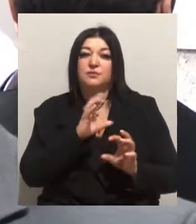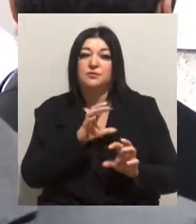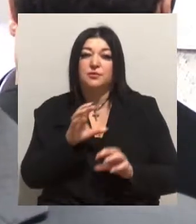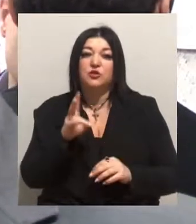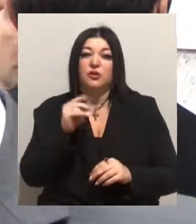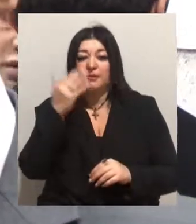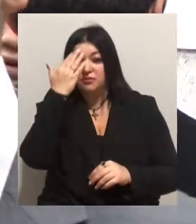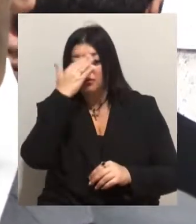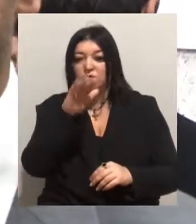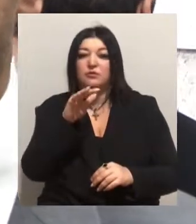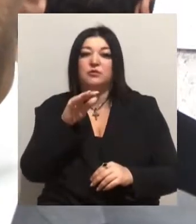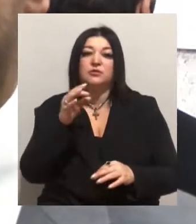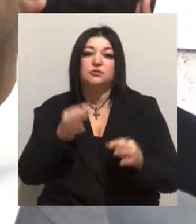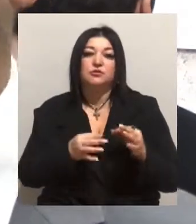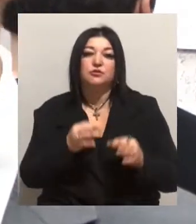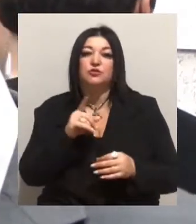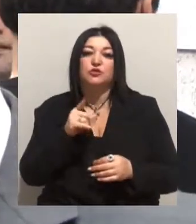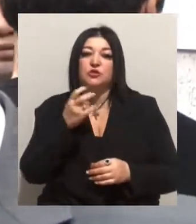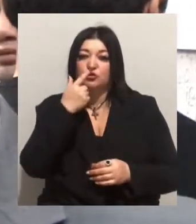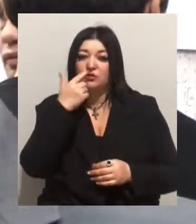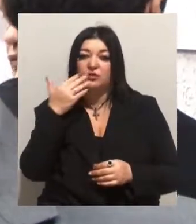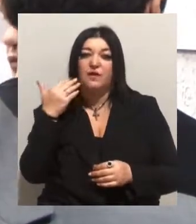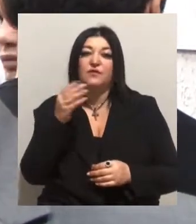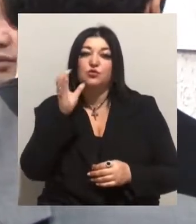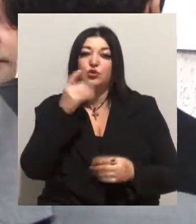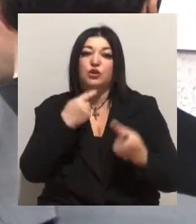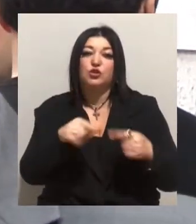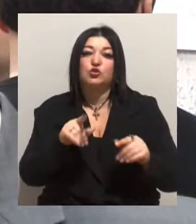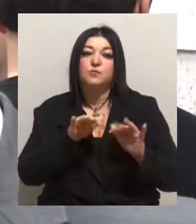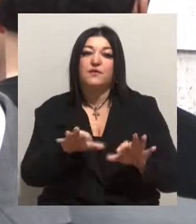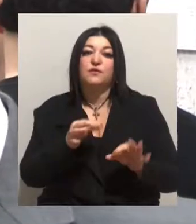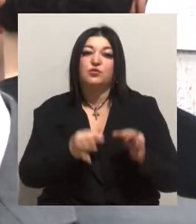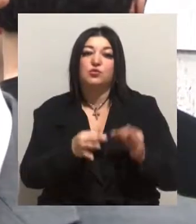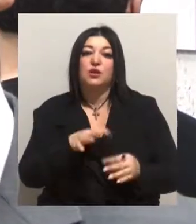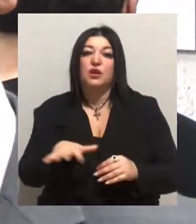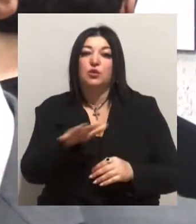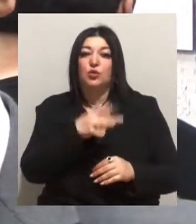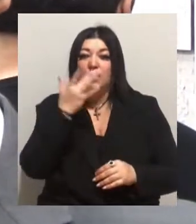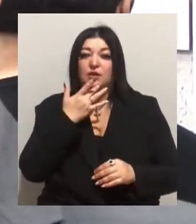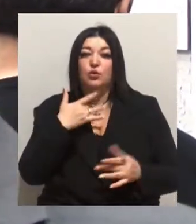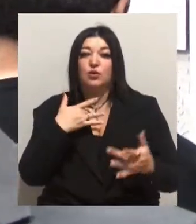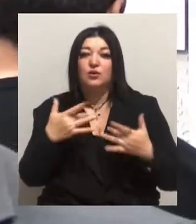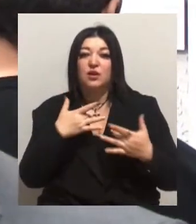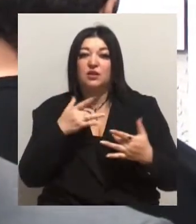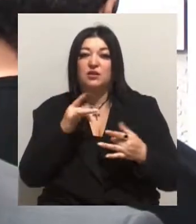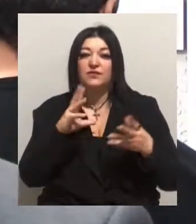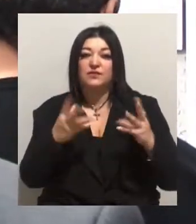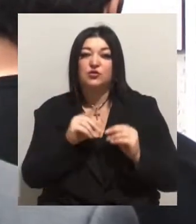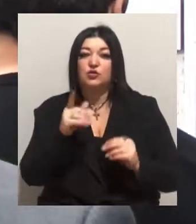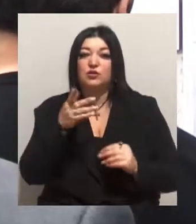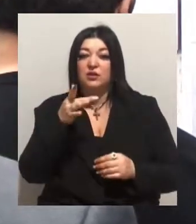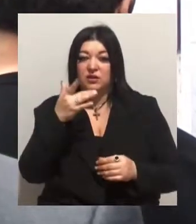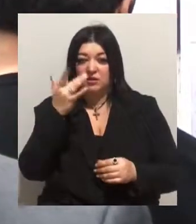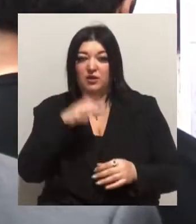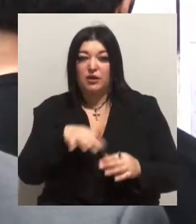неупереджений суд в'язку з тим, що вони нещодавно слухали іншу справу щодо території літнього театру. І в цій справі дійшли висновку, що територія літнього театру